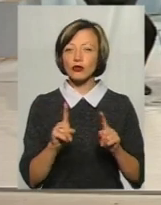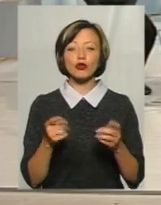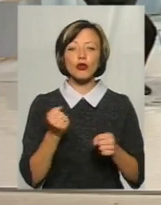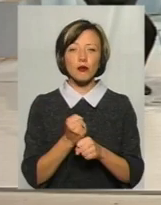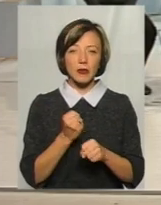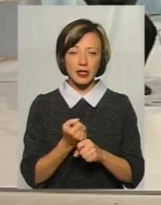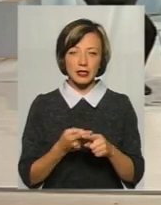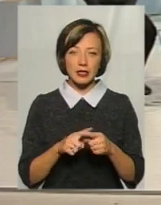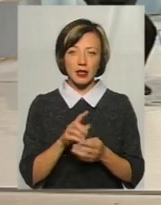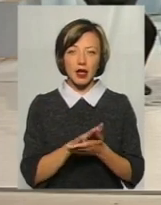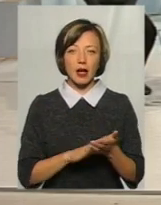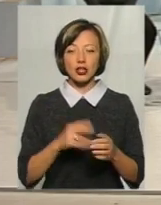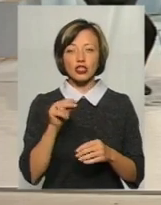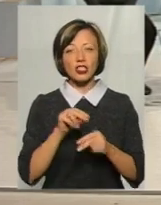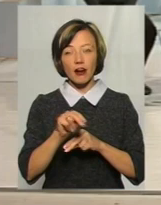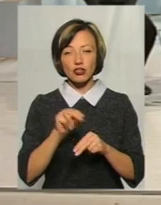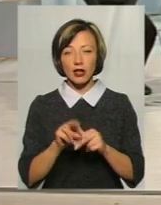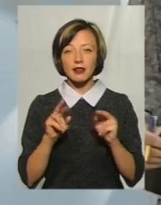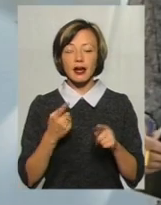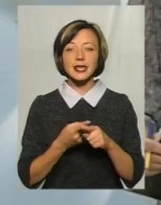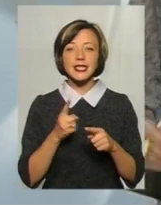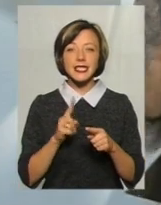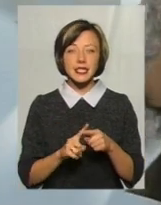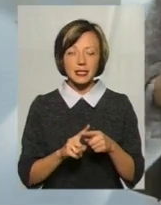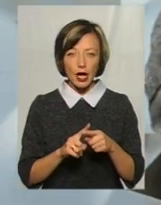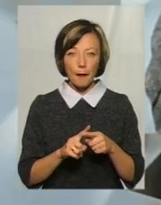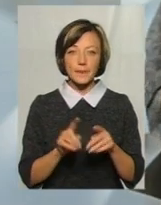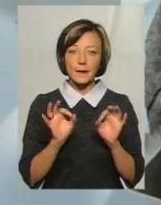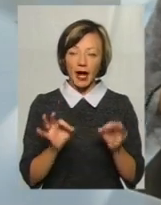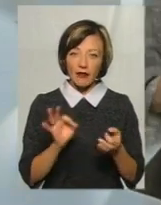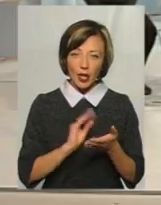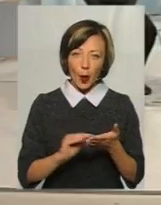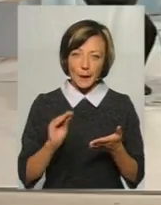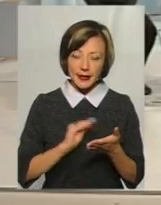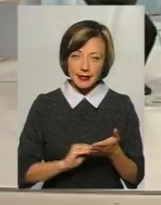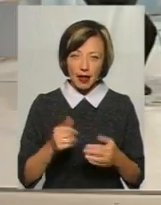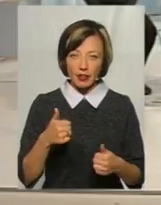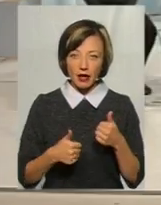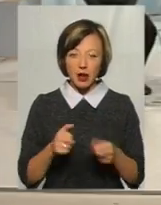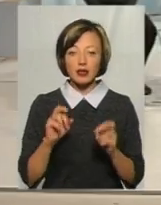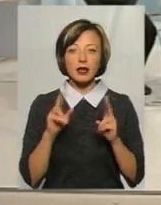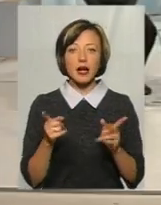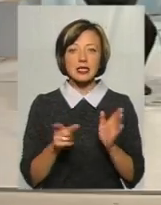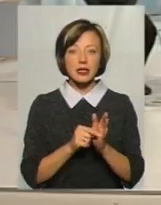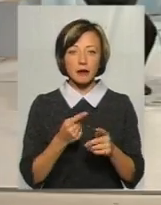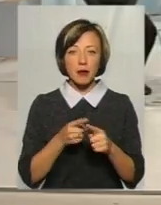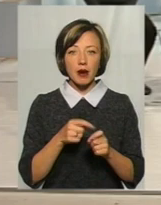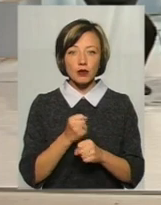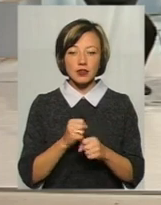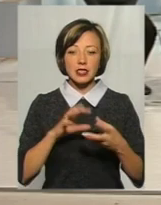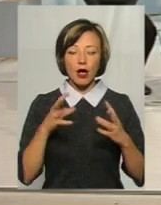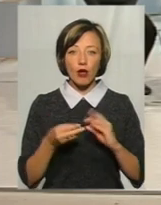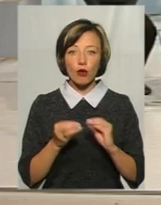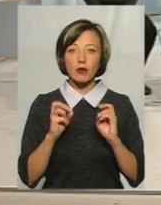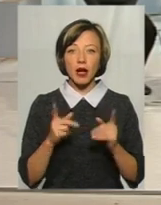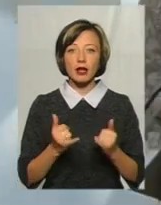ними робити, як? А чи будете ви навчати, як писати ці гранти, як з ними працювати, як загалом? Тому